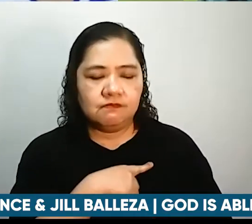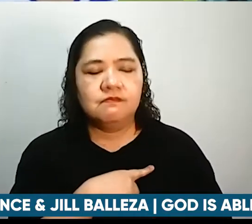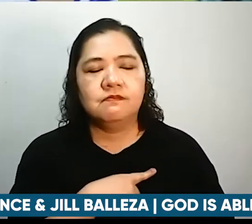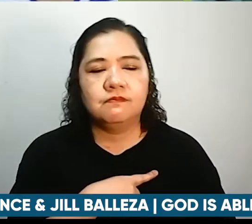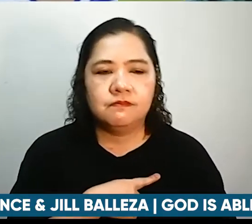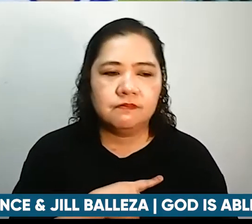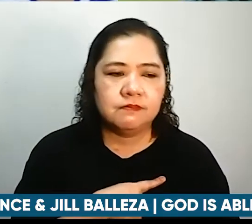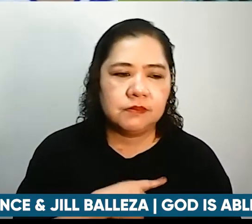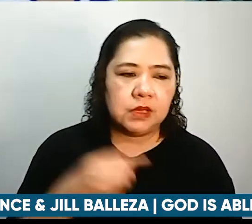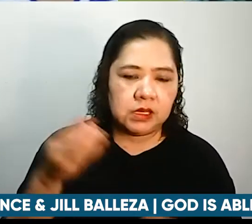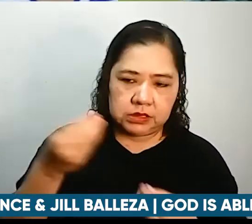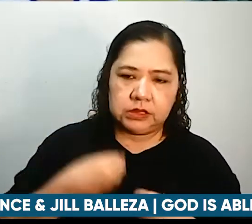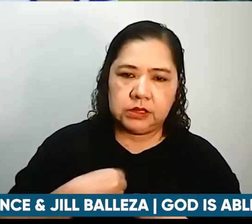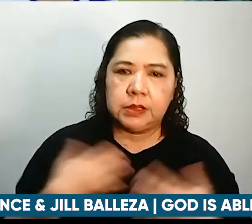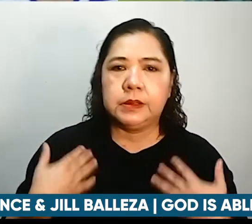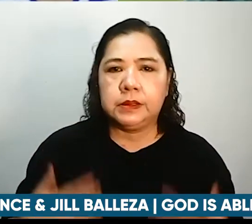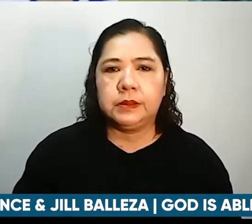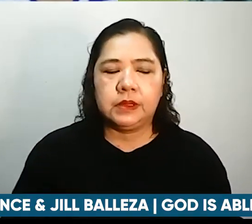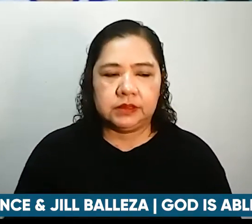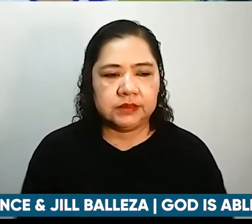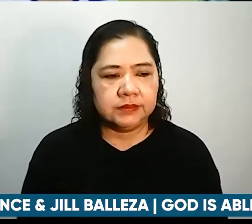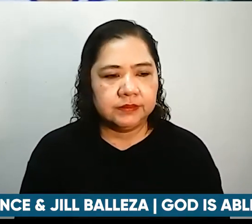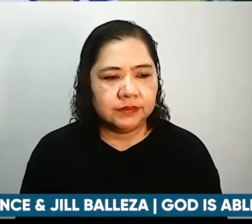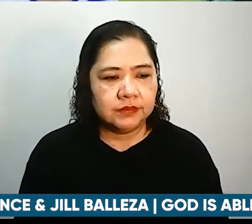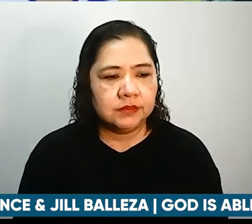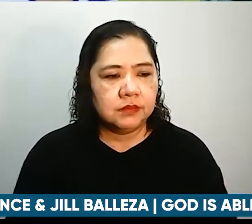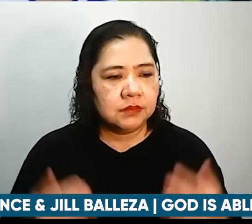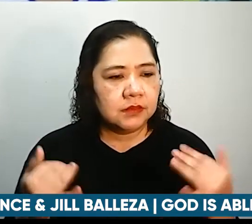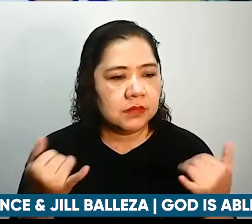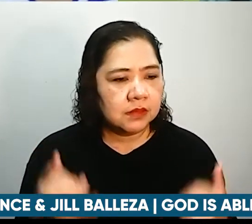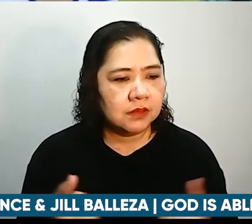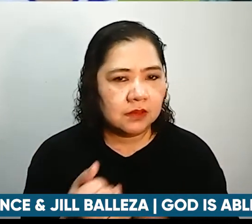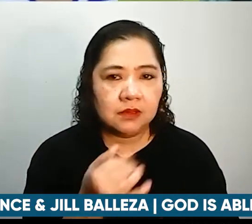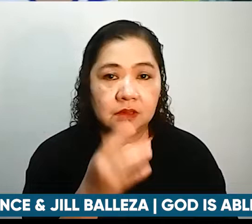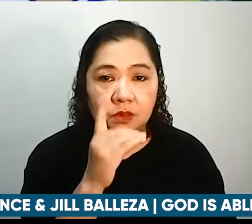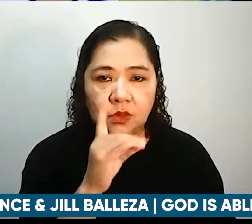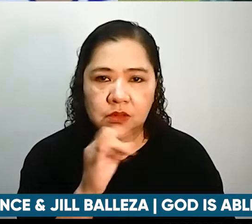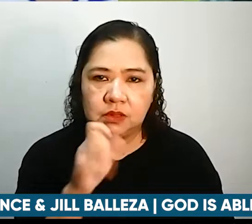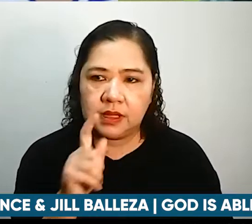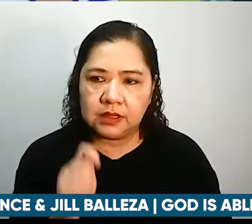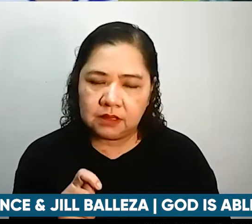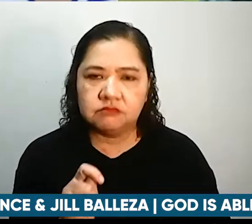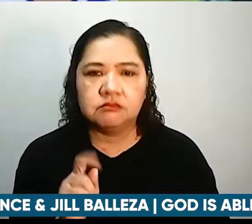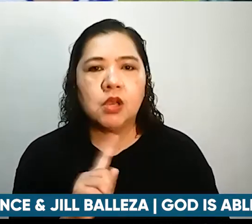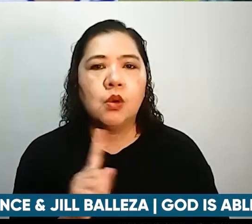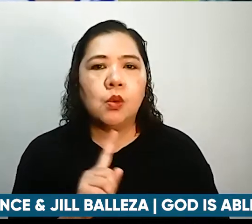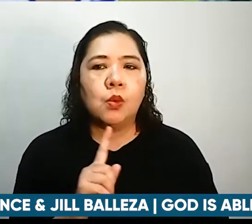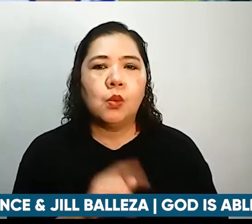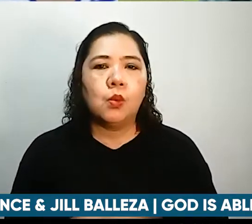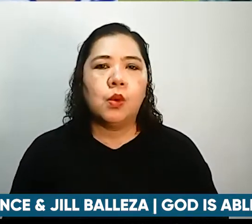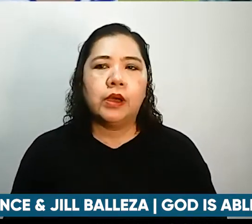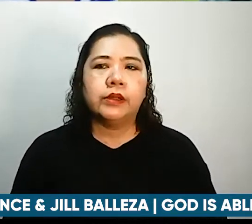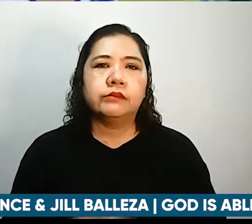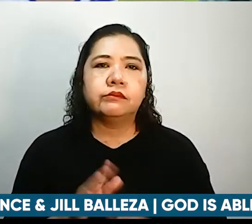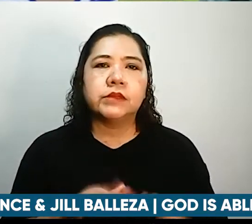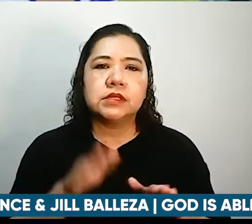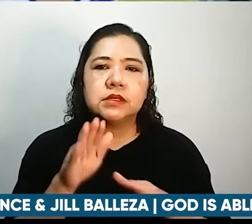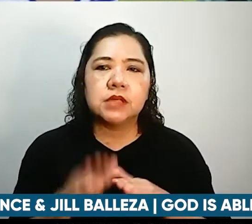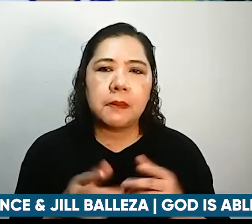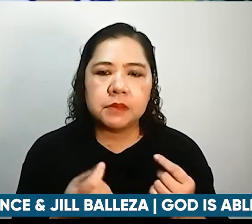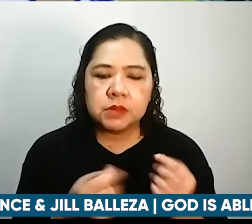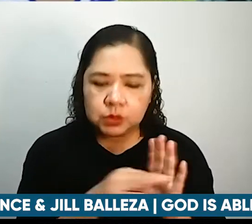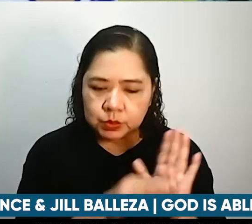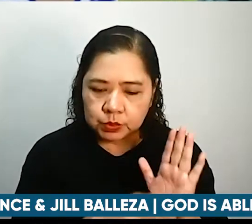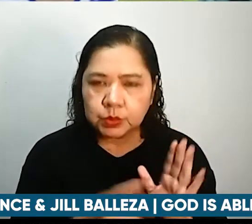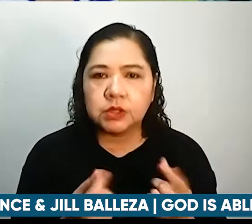Makwento niyo po yung diet na napag-usapan niyo, nage-healthy living na kayo. So, anong steps ang ginagawa niyo para pangalagaan at hindi